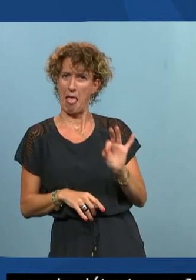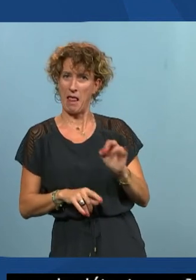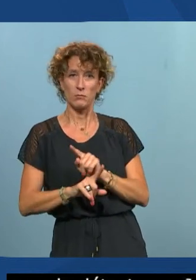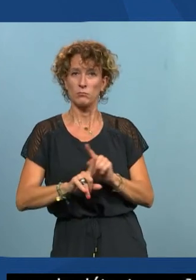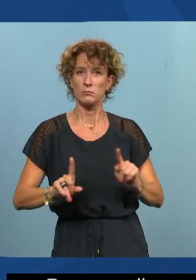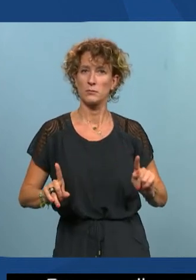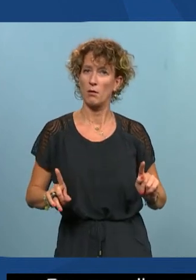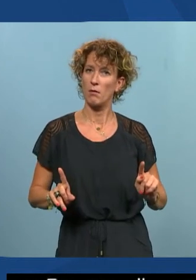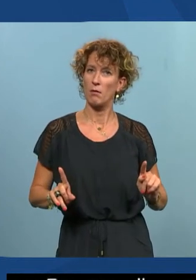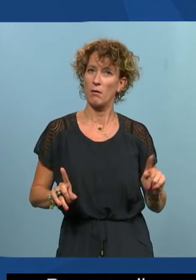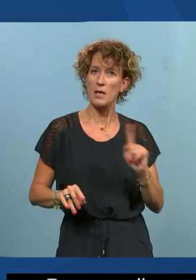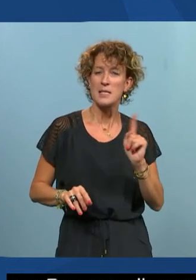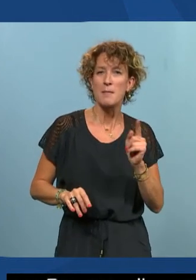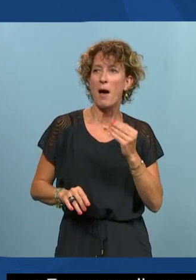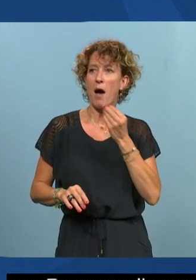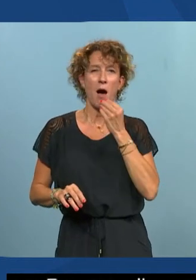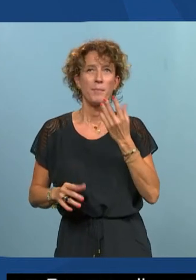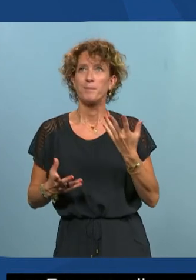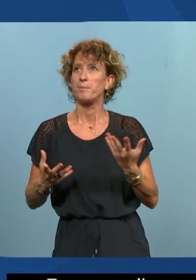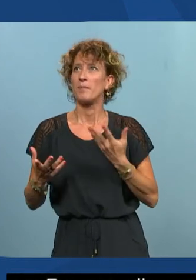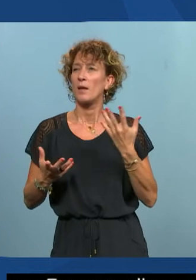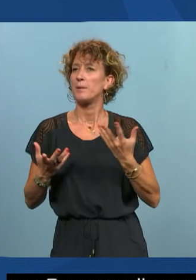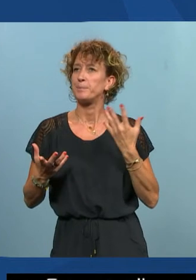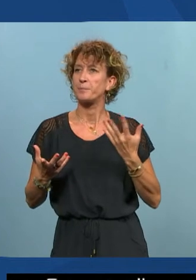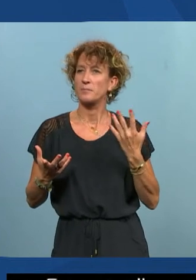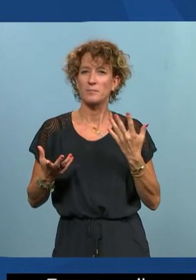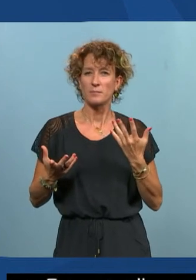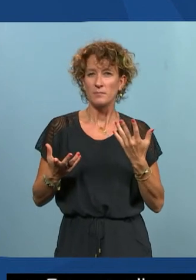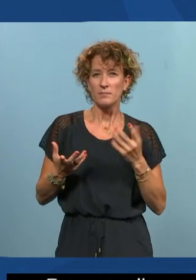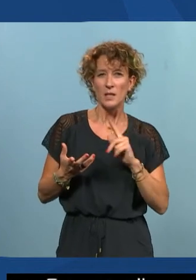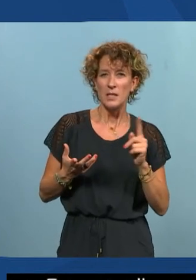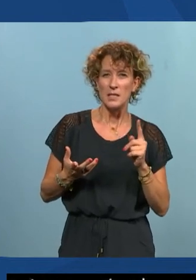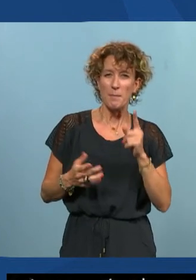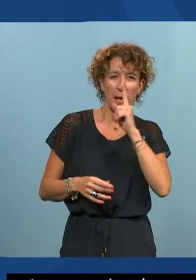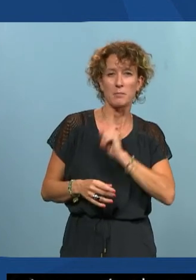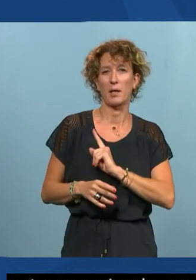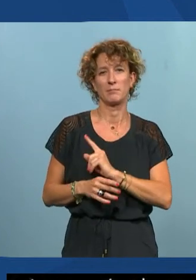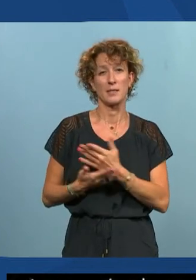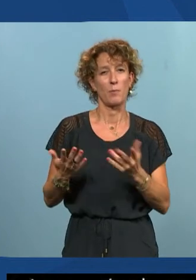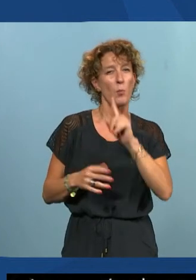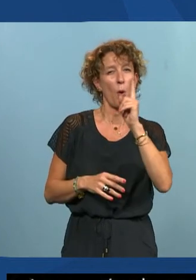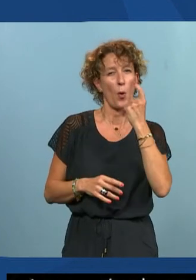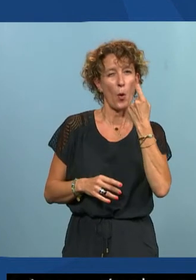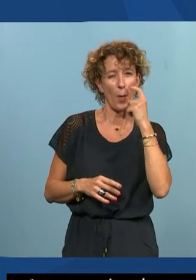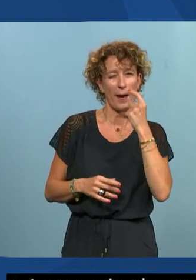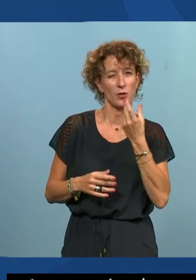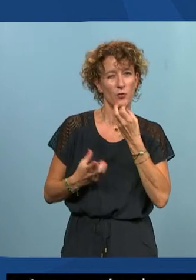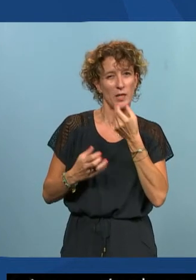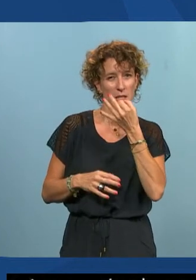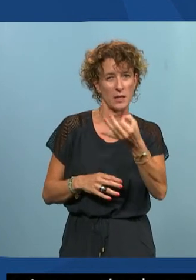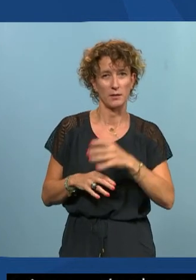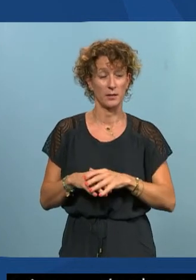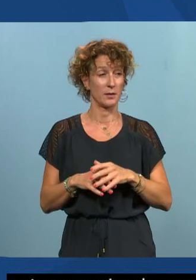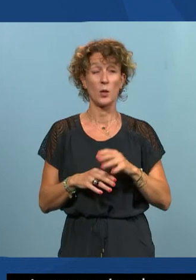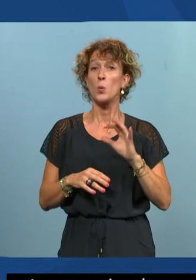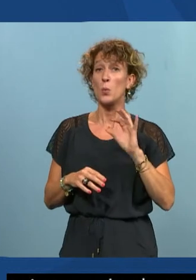bon levier d'activation de ce qui se passe pour les personnes handicapées c'est juste une remarque comme ça et j'ajouterais